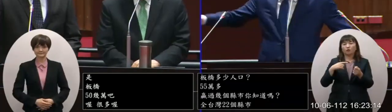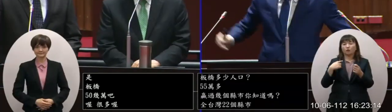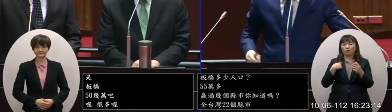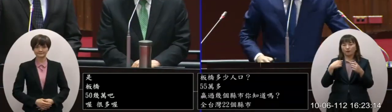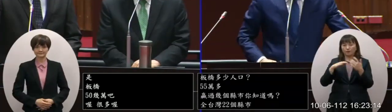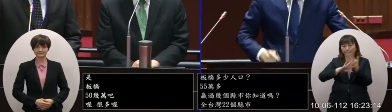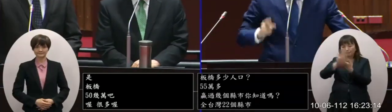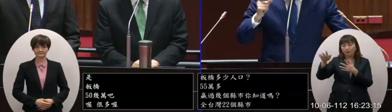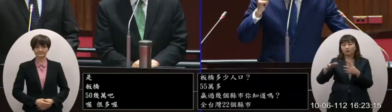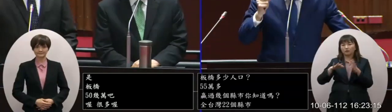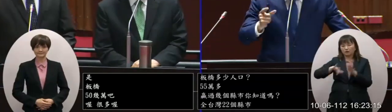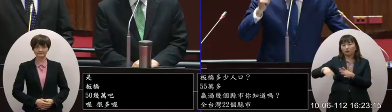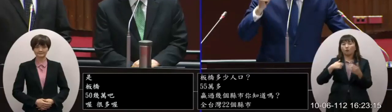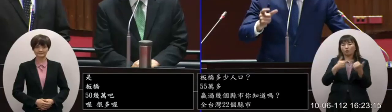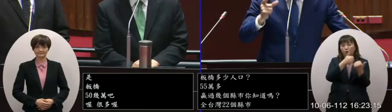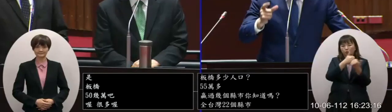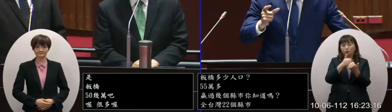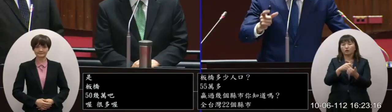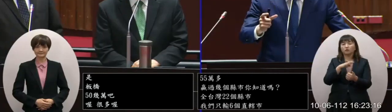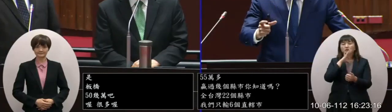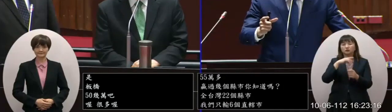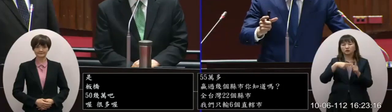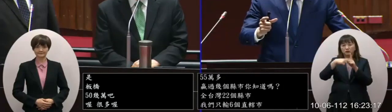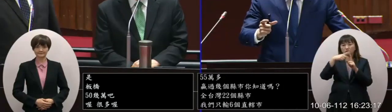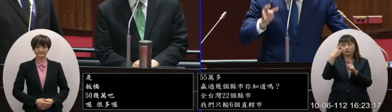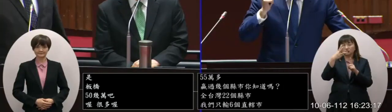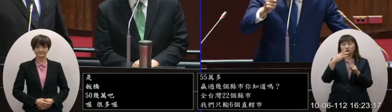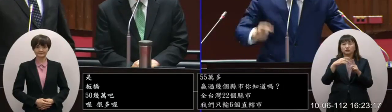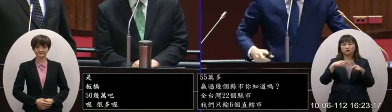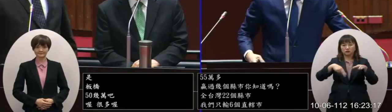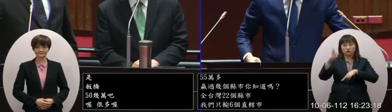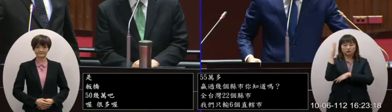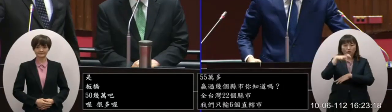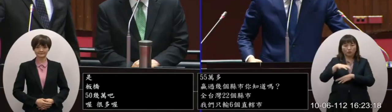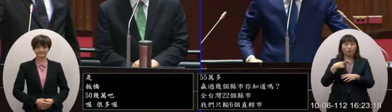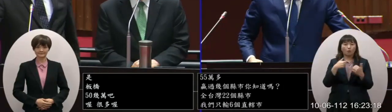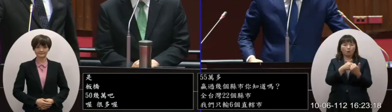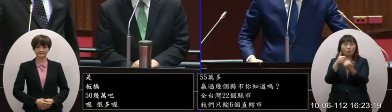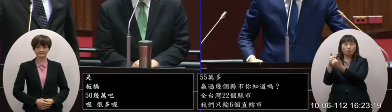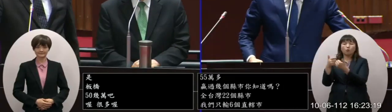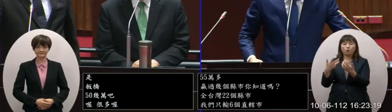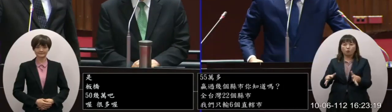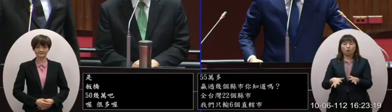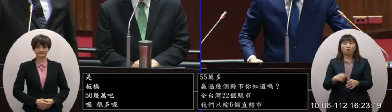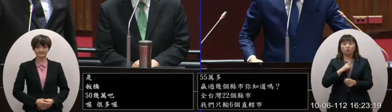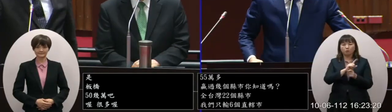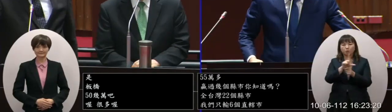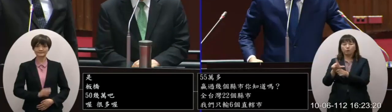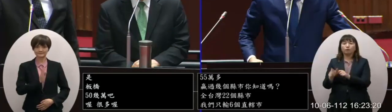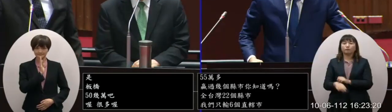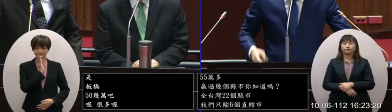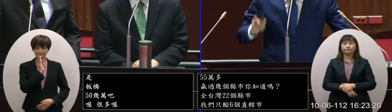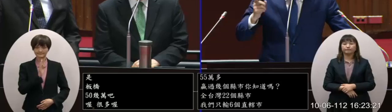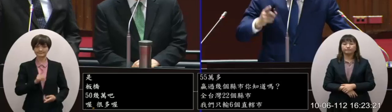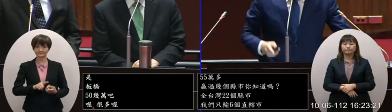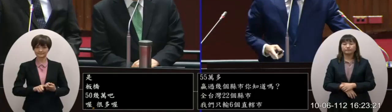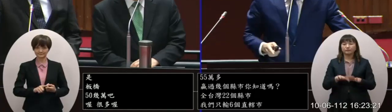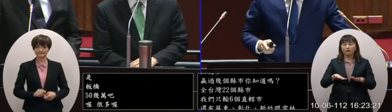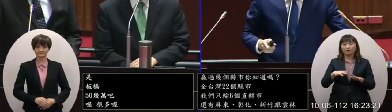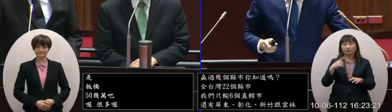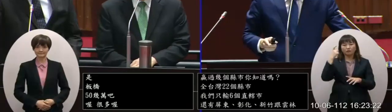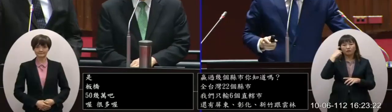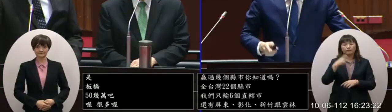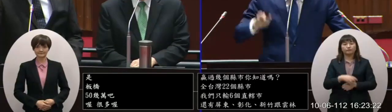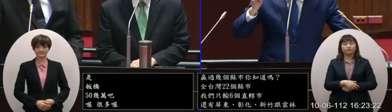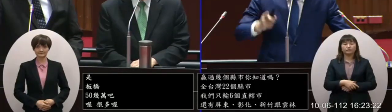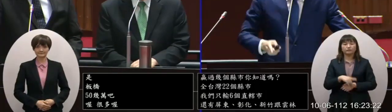贏過其他十幾個縣市以一個三級的行政區來講贏過很多縣市沒錯吧確實所以從這個角度